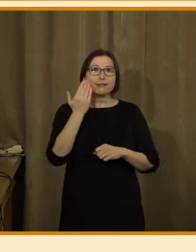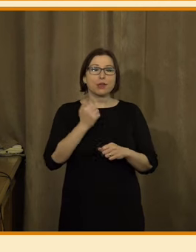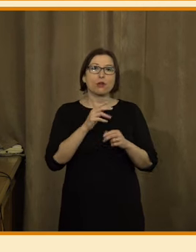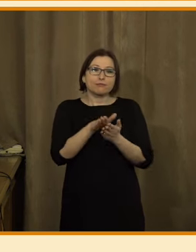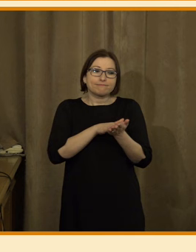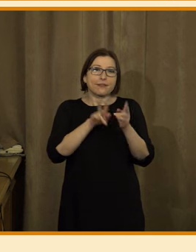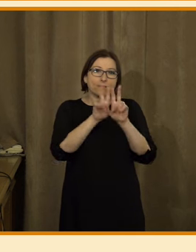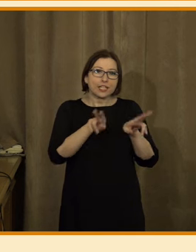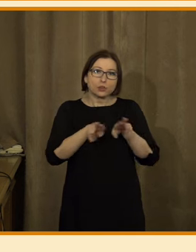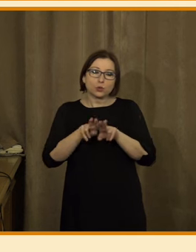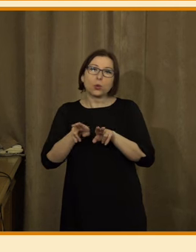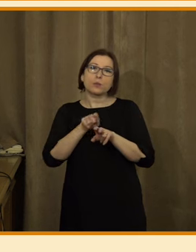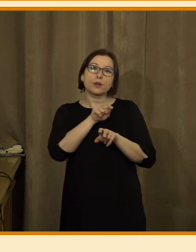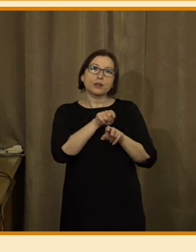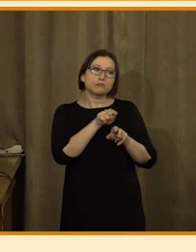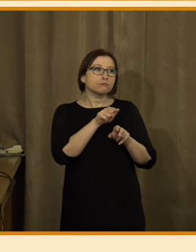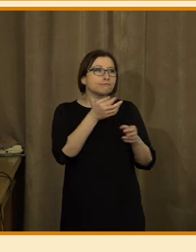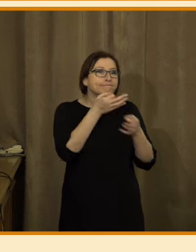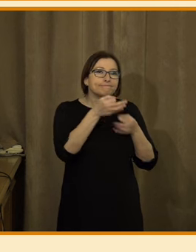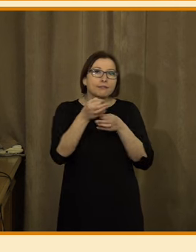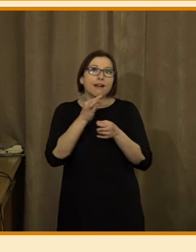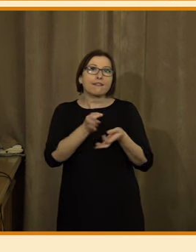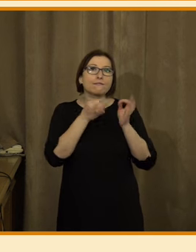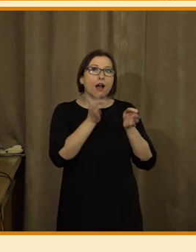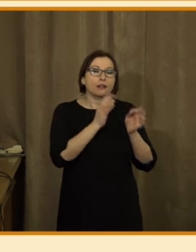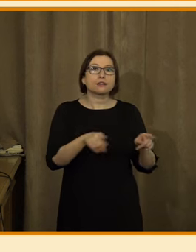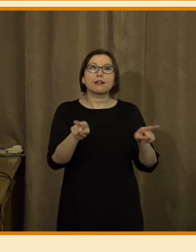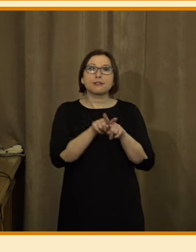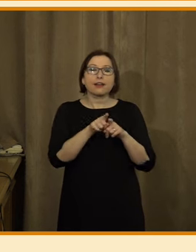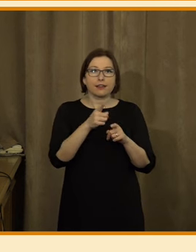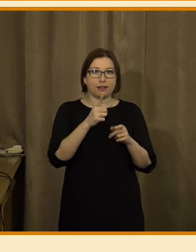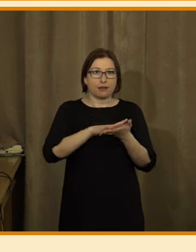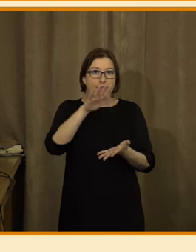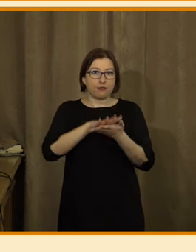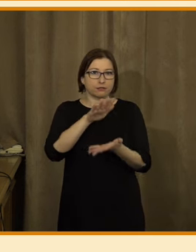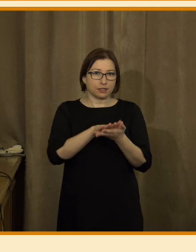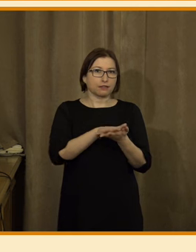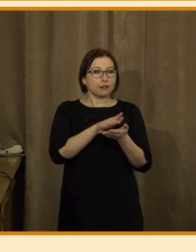výzkumem, výzkumem jednak kvalitativním, jednak kvantitativním.